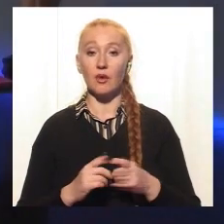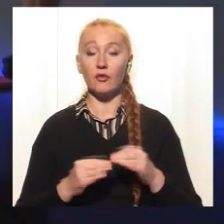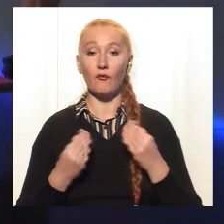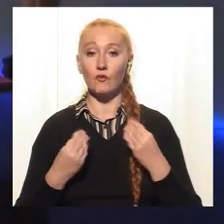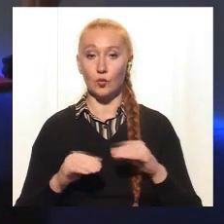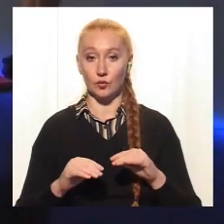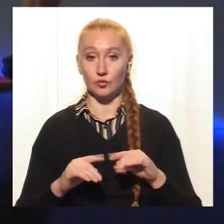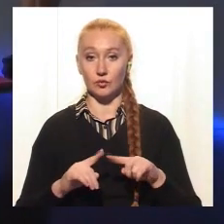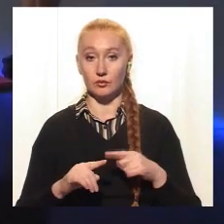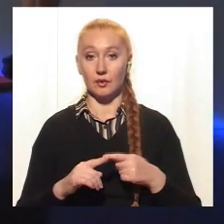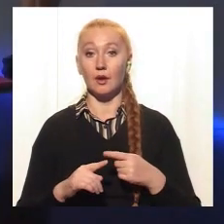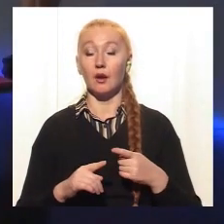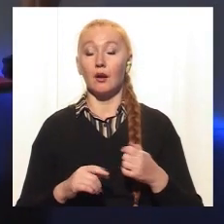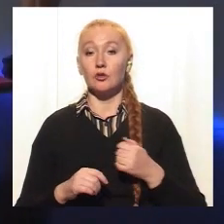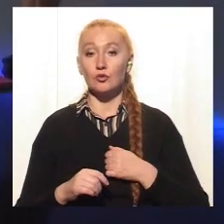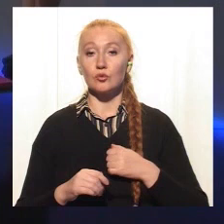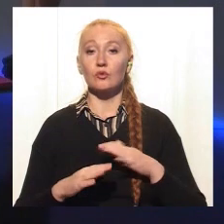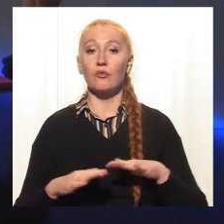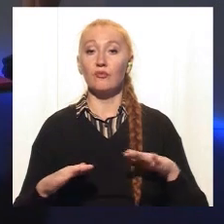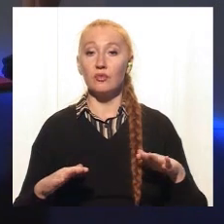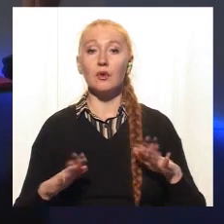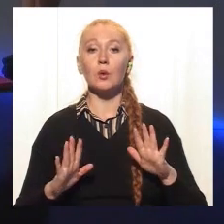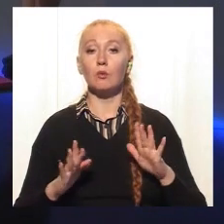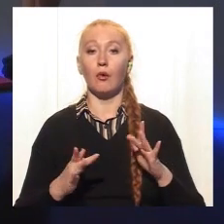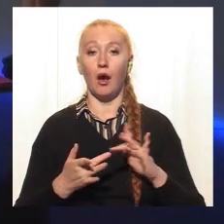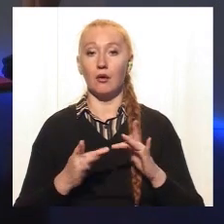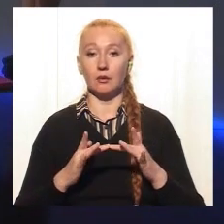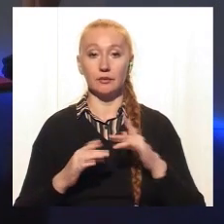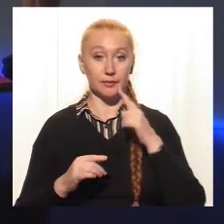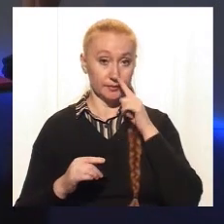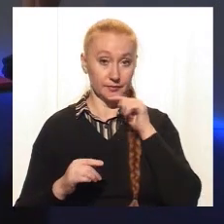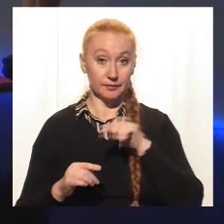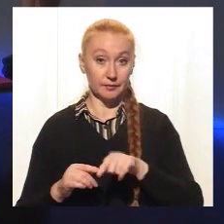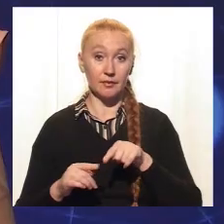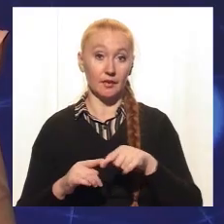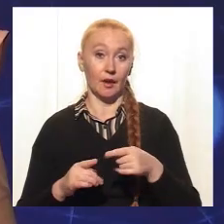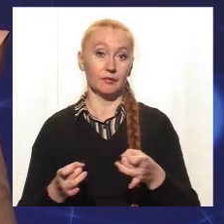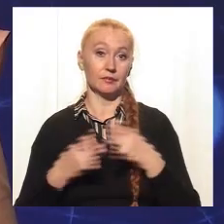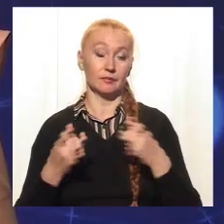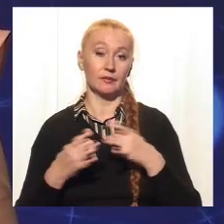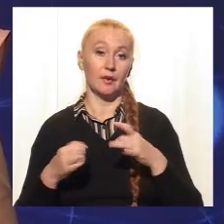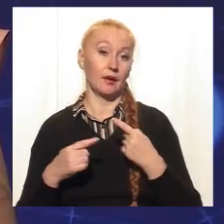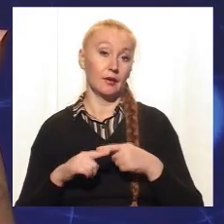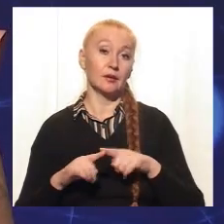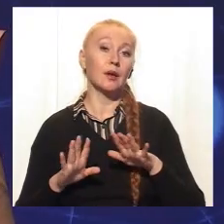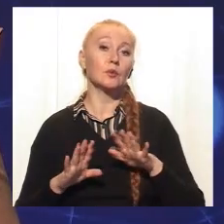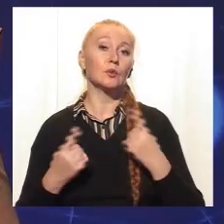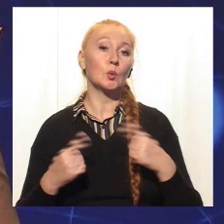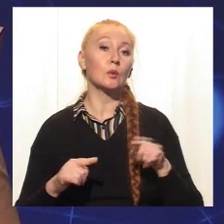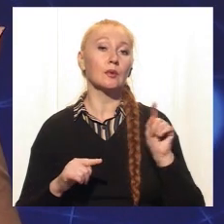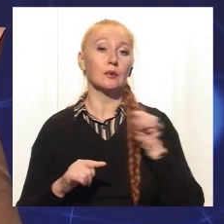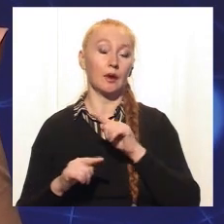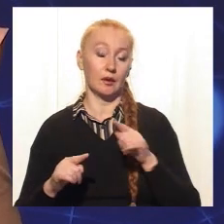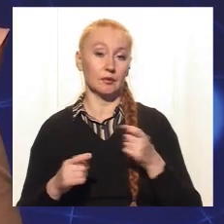не в лучшую сторону. К сожалению, діти черпают інформацію з інтернета, з інших інших інших інших інших інших. І, наверное,